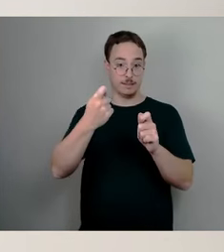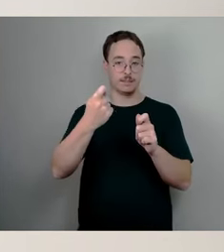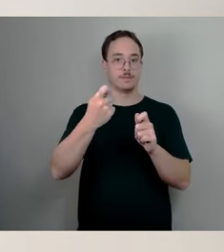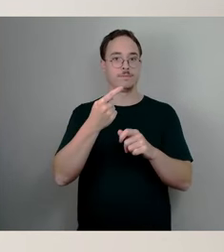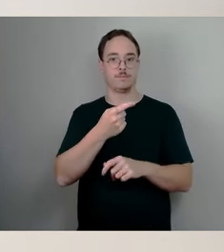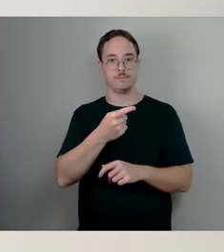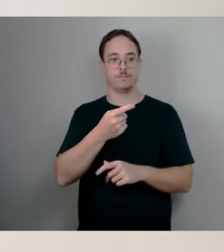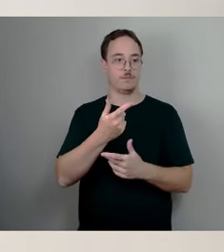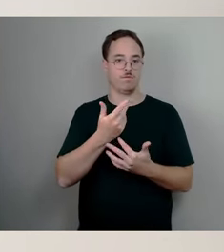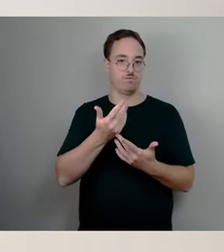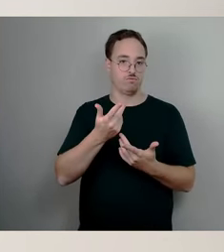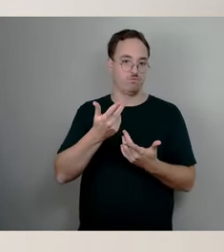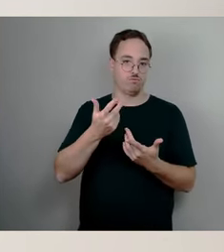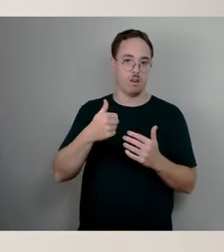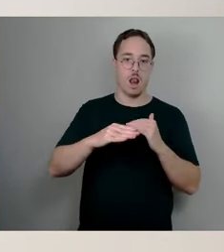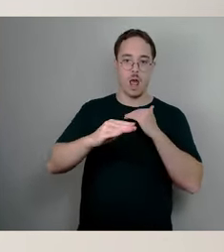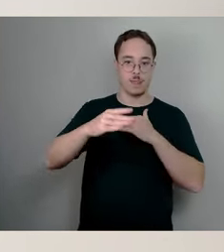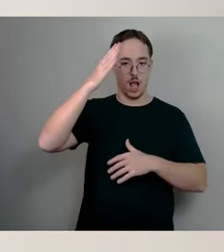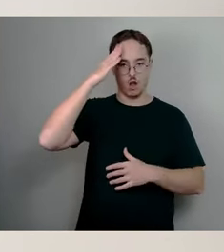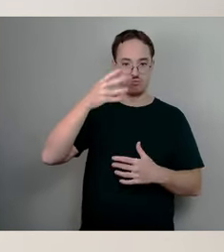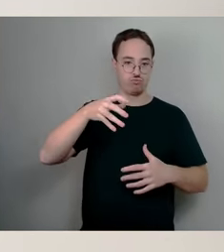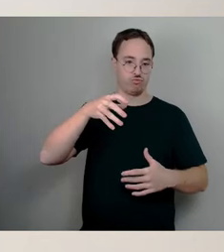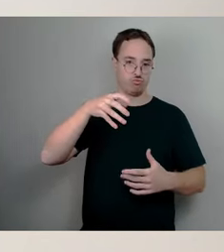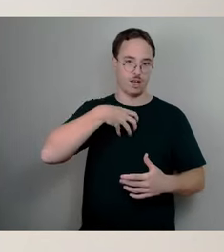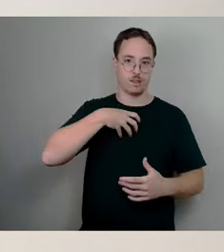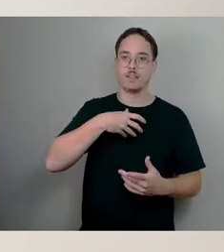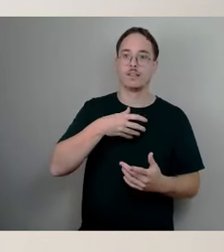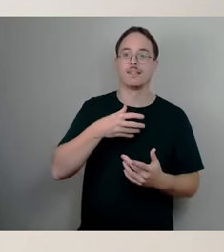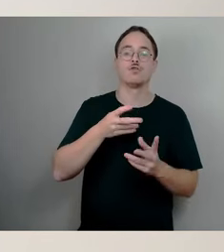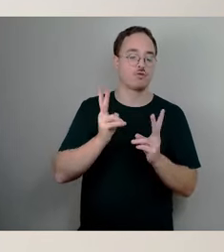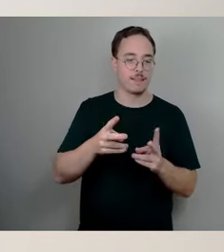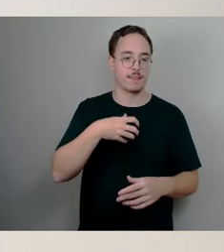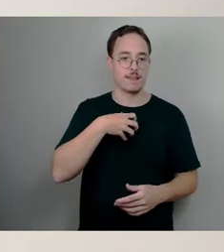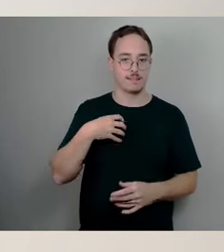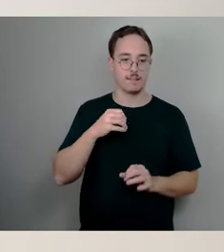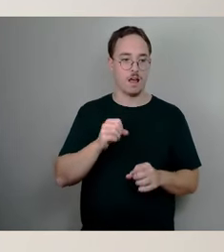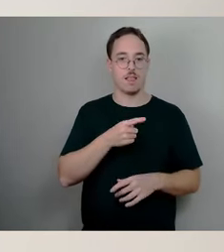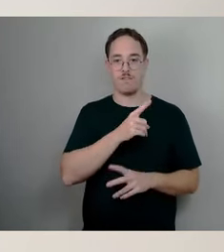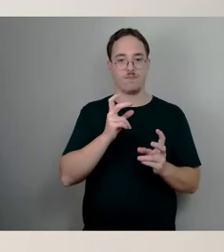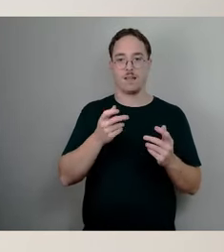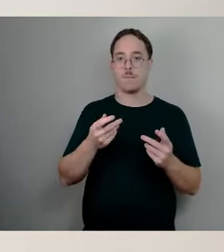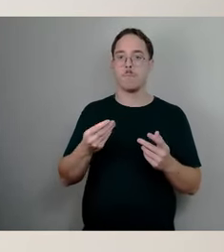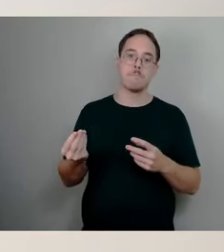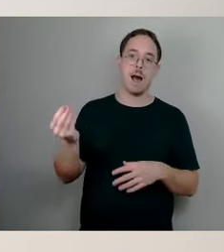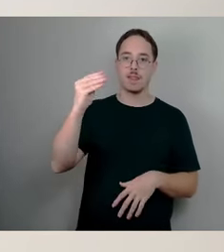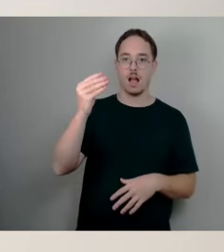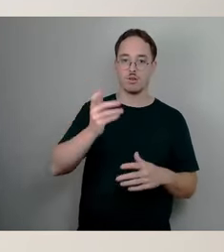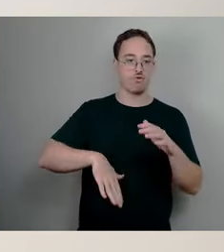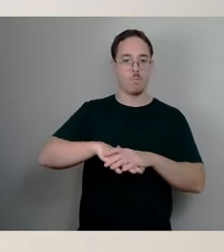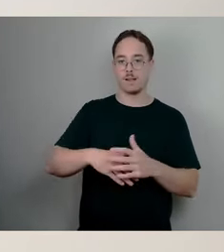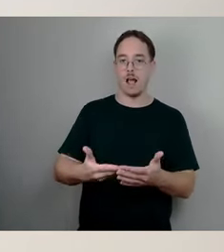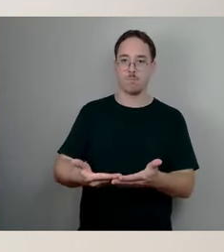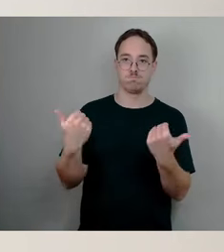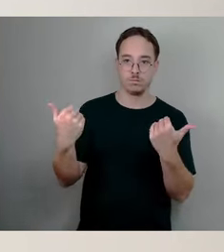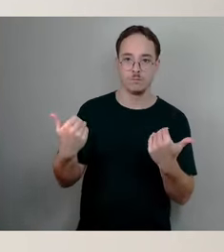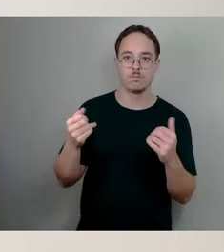Landeshauptstadt komplett befreit werden, was die Beitragszahlung angeht. Darüber hinaus ist eine Übernahme des